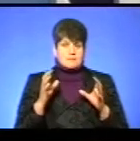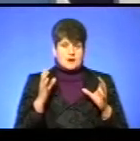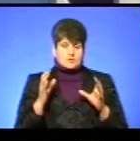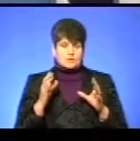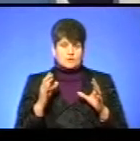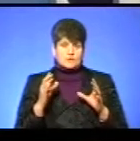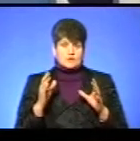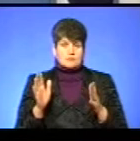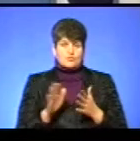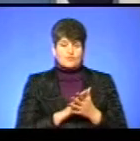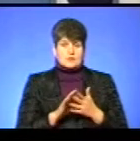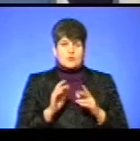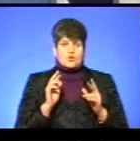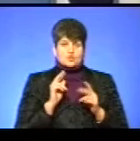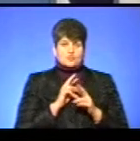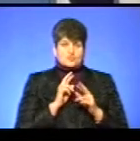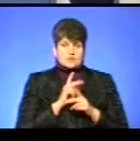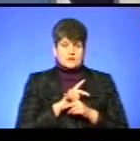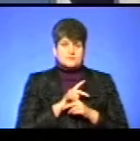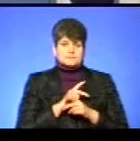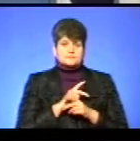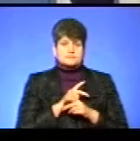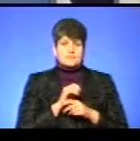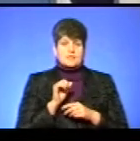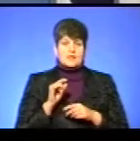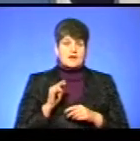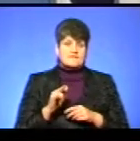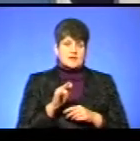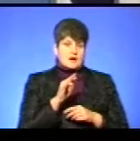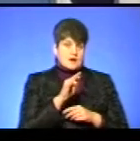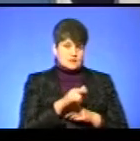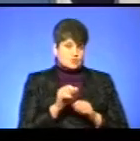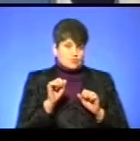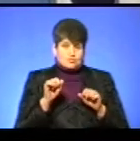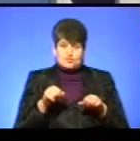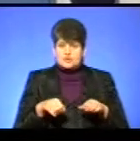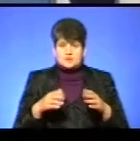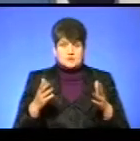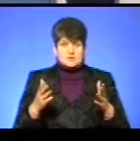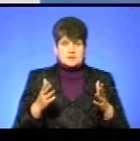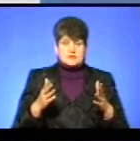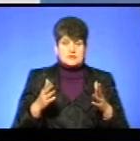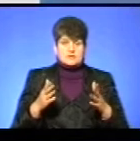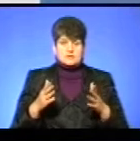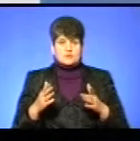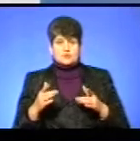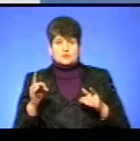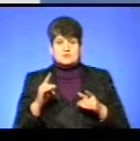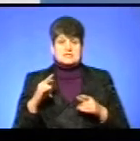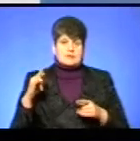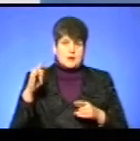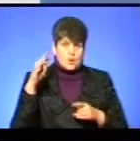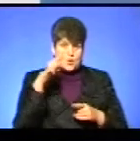протруєння з авіацією, з самолета або з вертольота, ну, швидше всього самолета, що самолетик